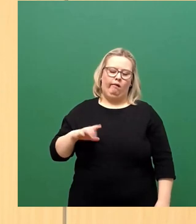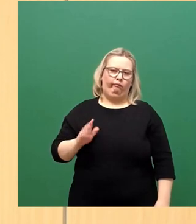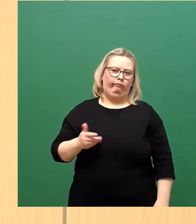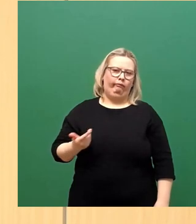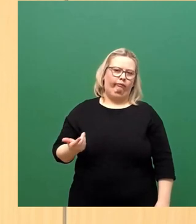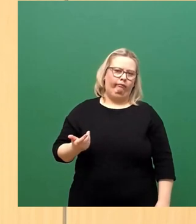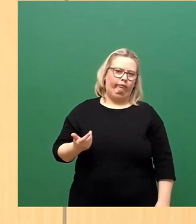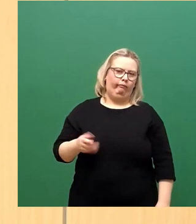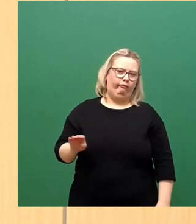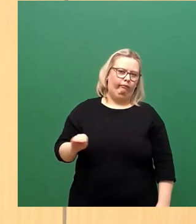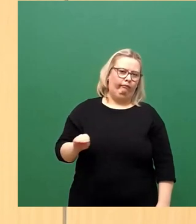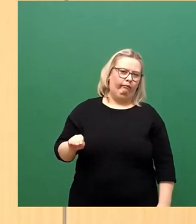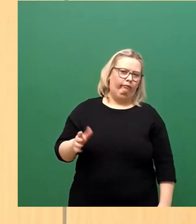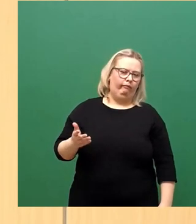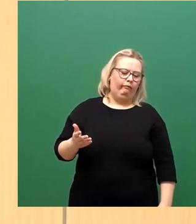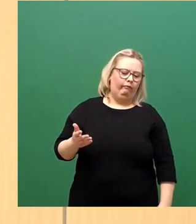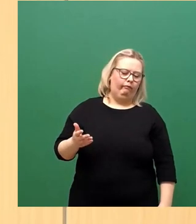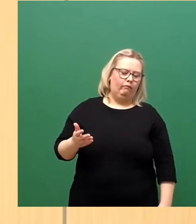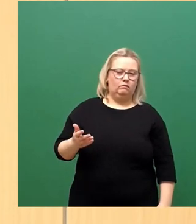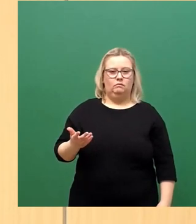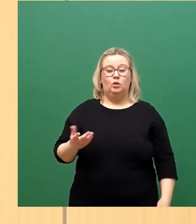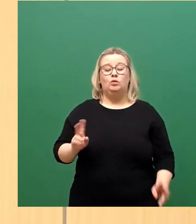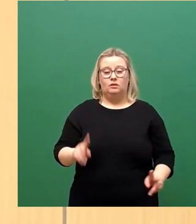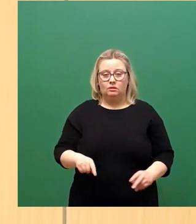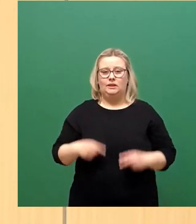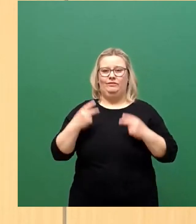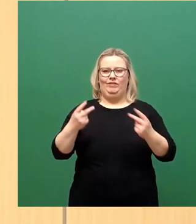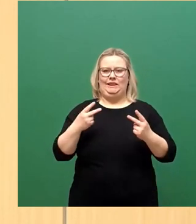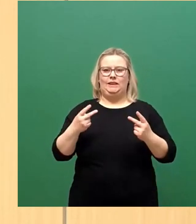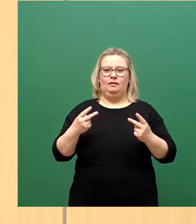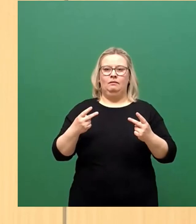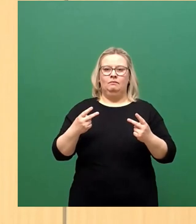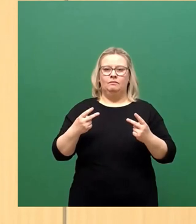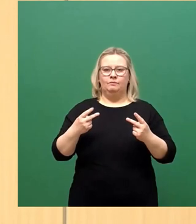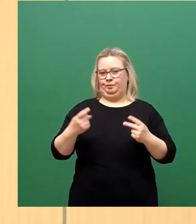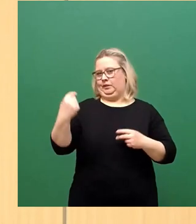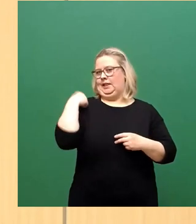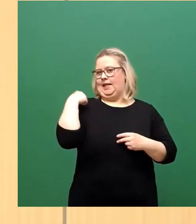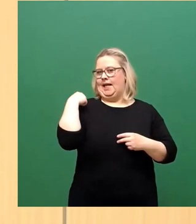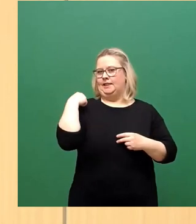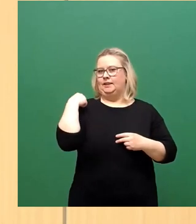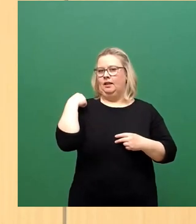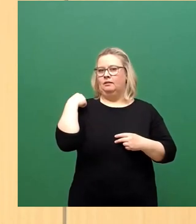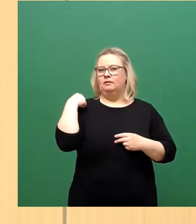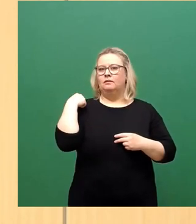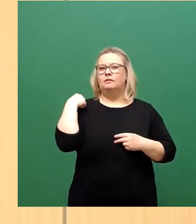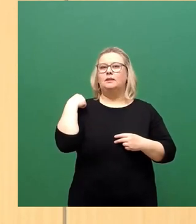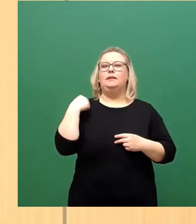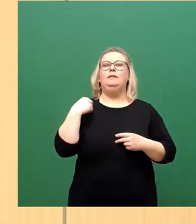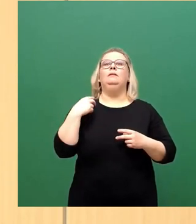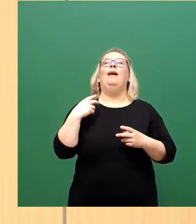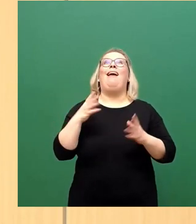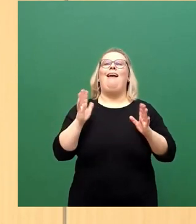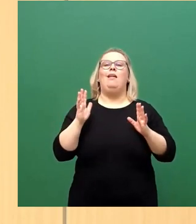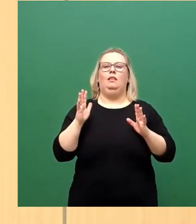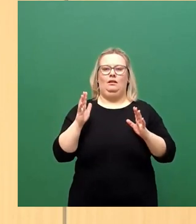Und ich finde, es wurde Zeit, dass er am gestrigen Tag endlich eine